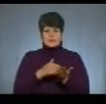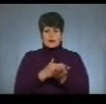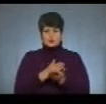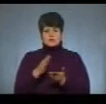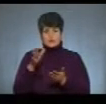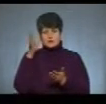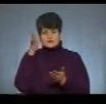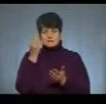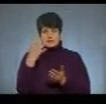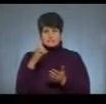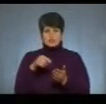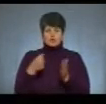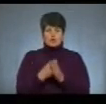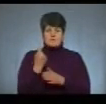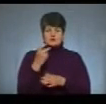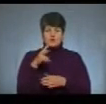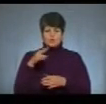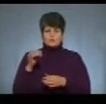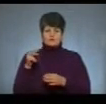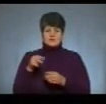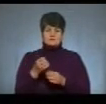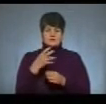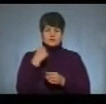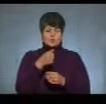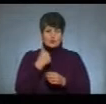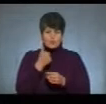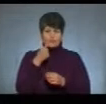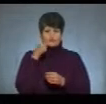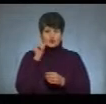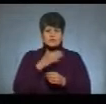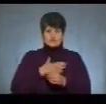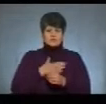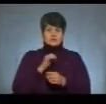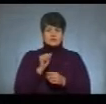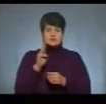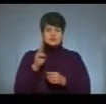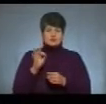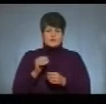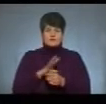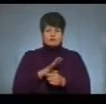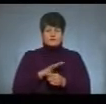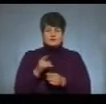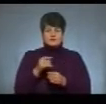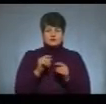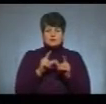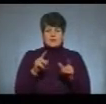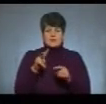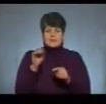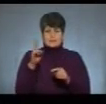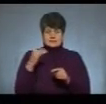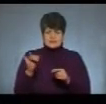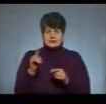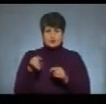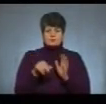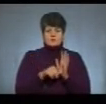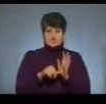січня до 1 лютого 2019 року включно. Вчора наша Анжела Шова побувала у тернопільській школі ліцеї номер 6 імені